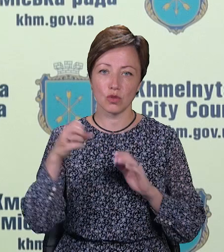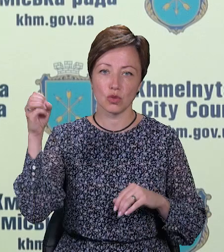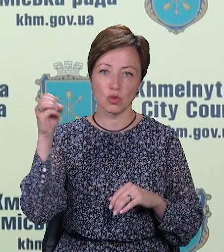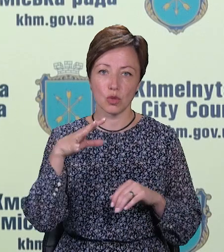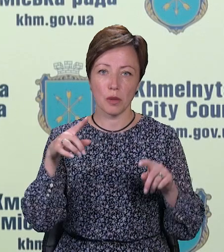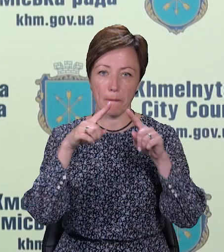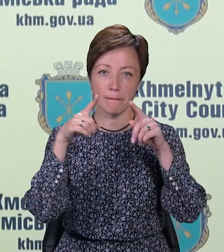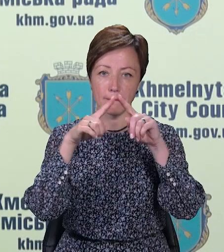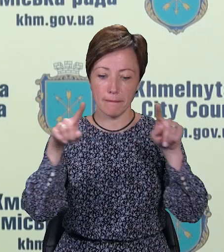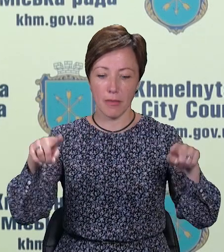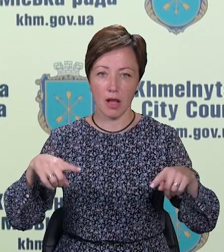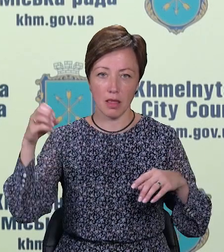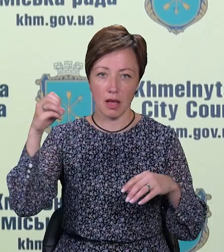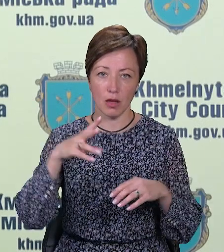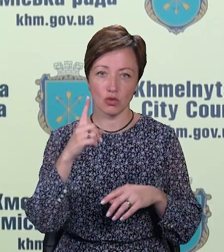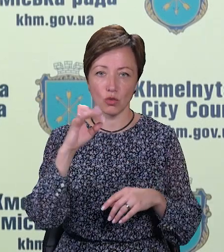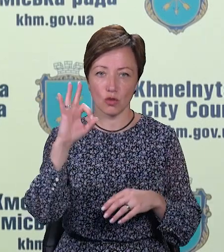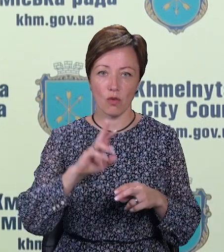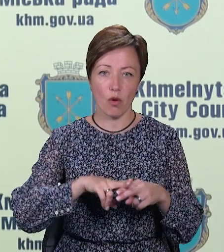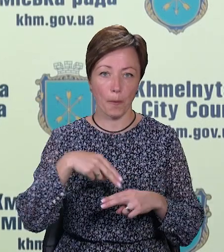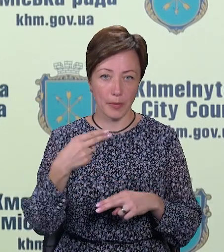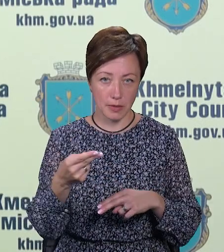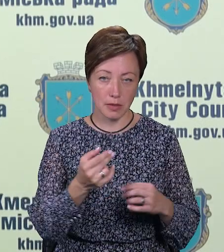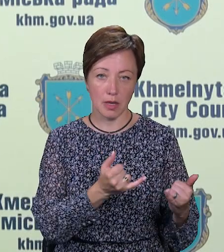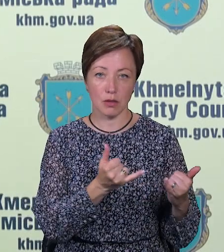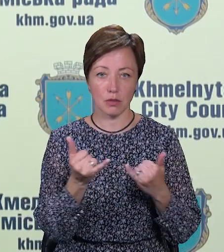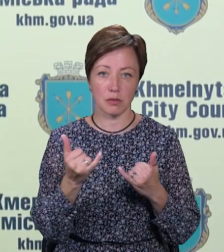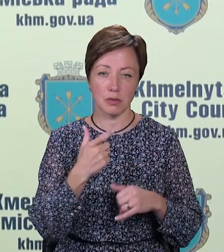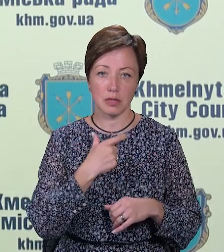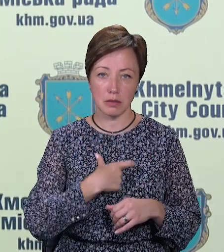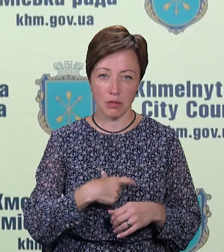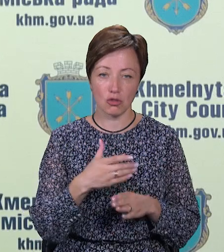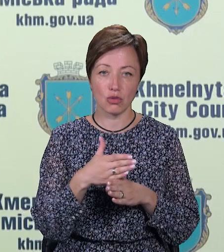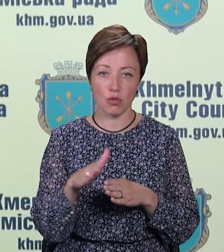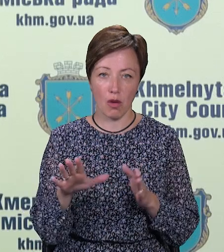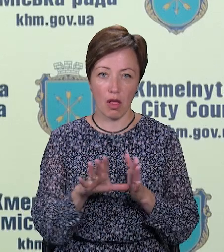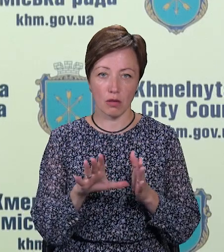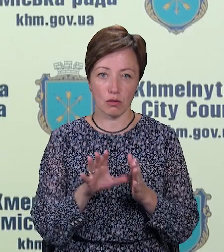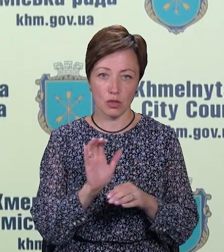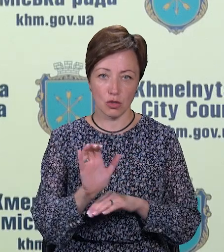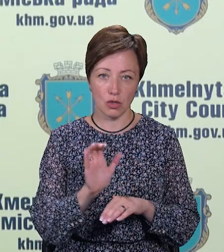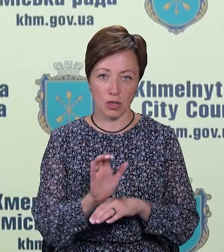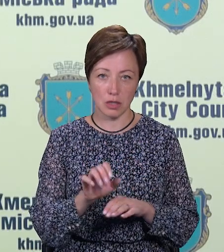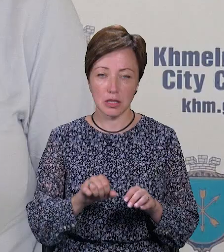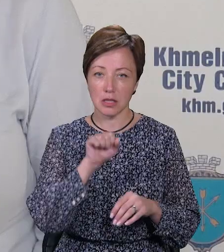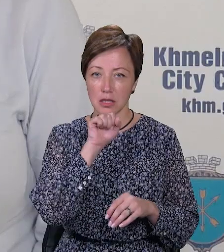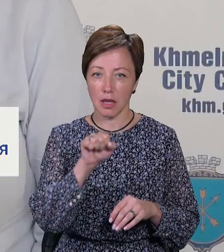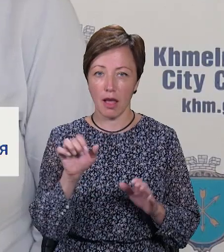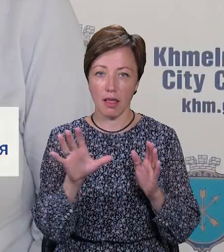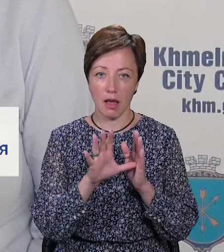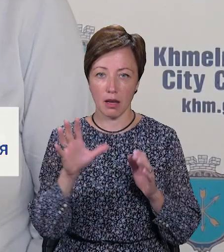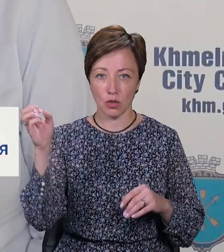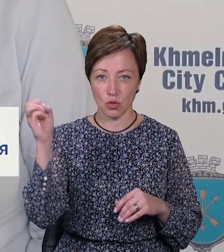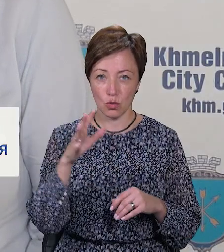фактично, з повною 100% компенсацією і забезпечити себе частковим електропостачанням з рахунок енергії сонця. В